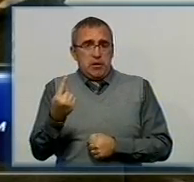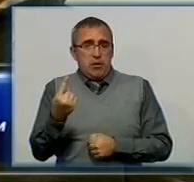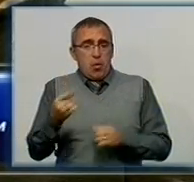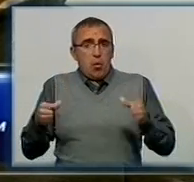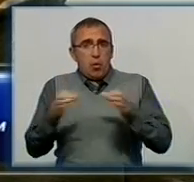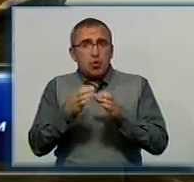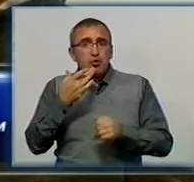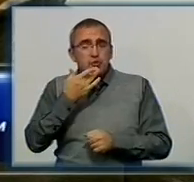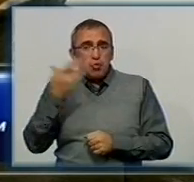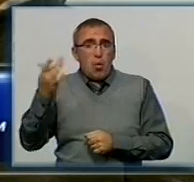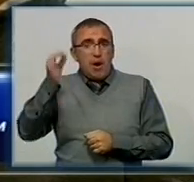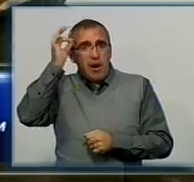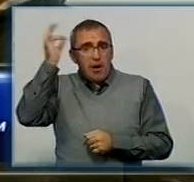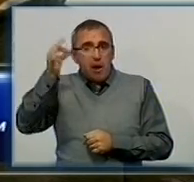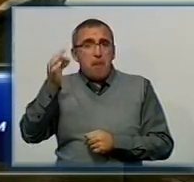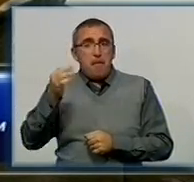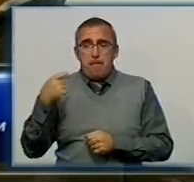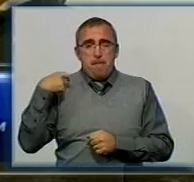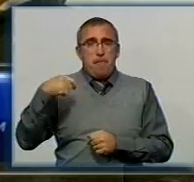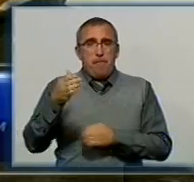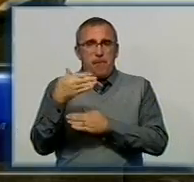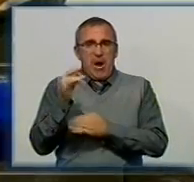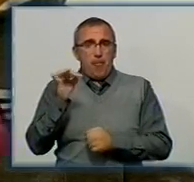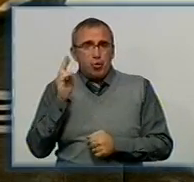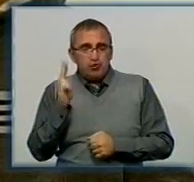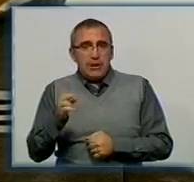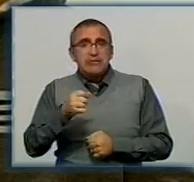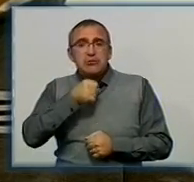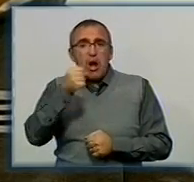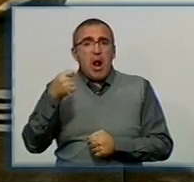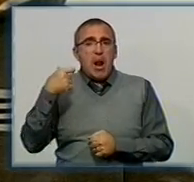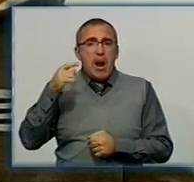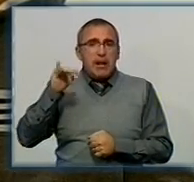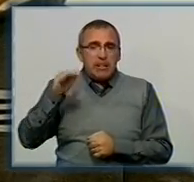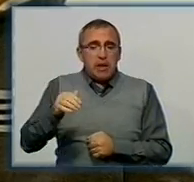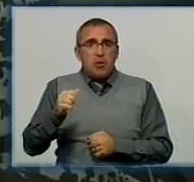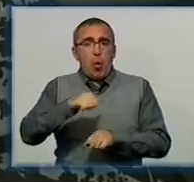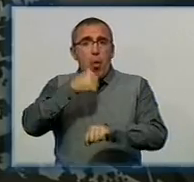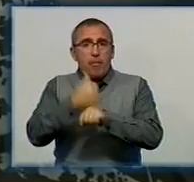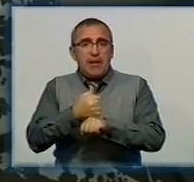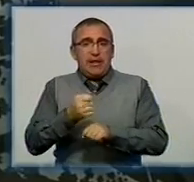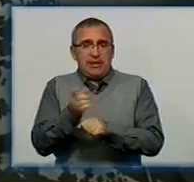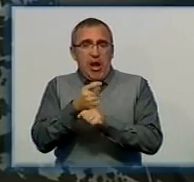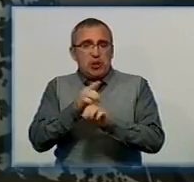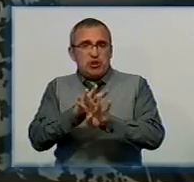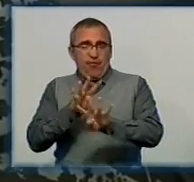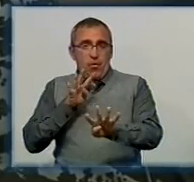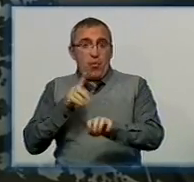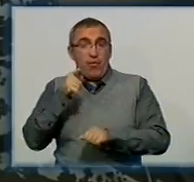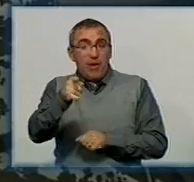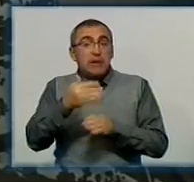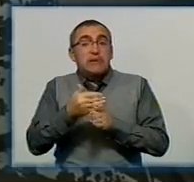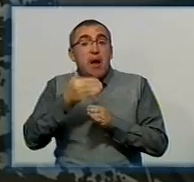групі СОГ, прапорщик на посаді старшого лейтенанта, командир танкового згоду. Пану Володимиру говорять, що він